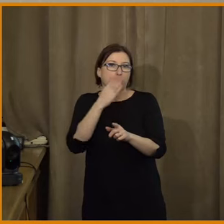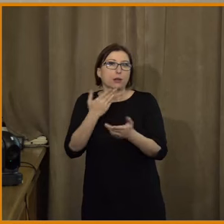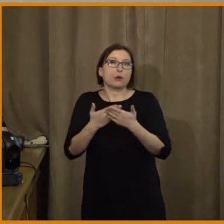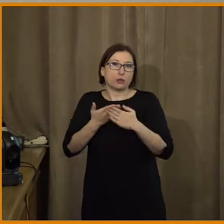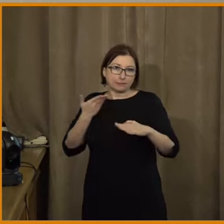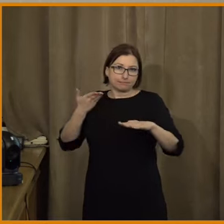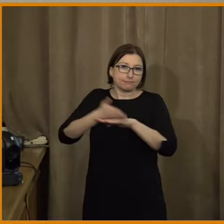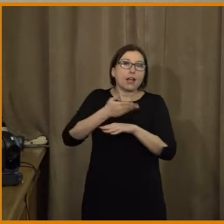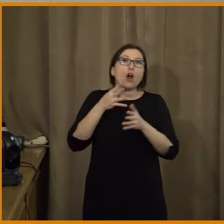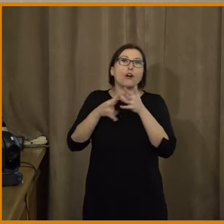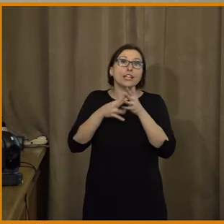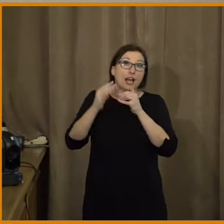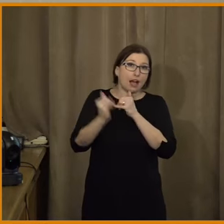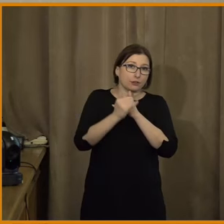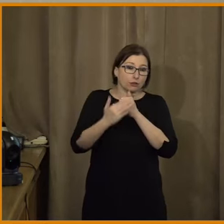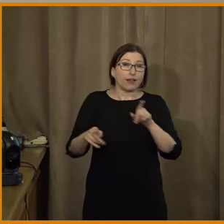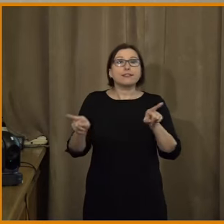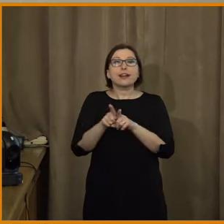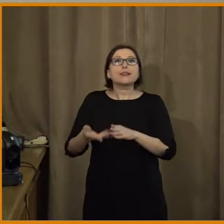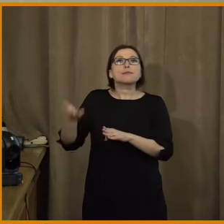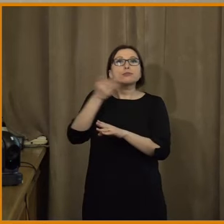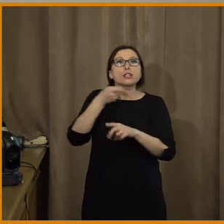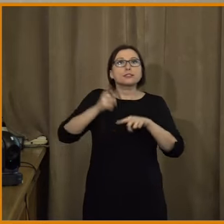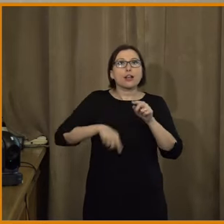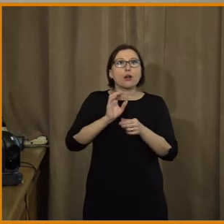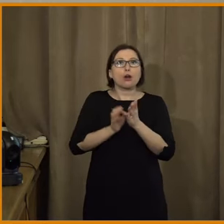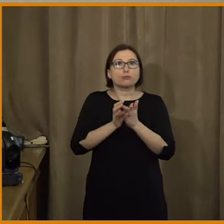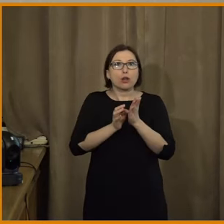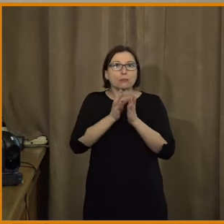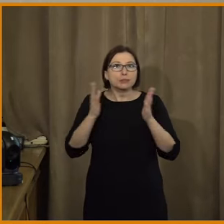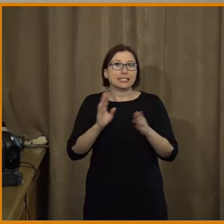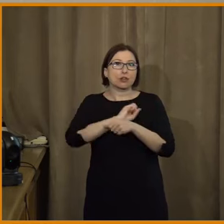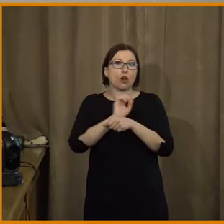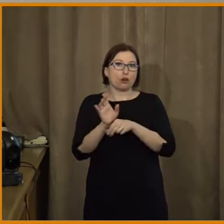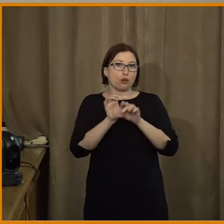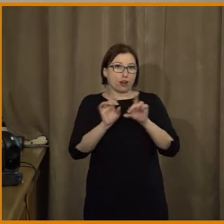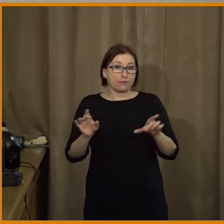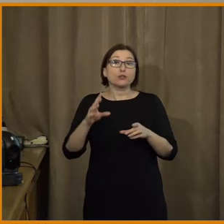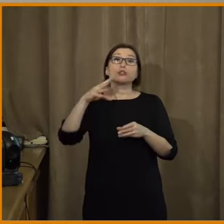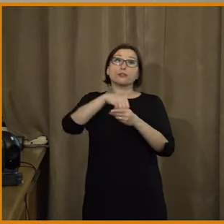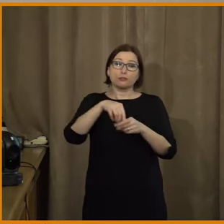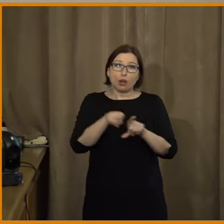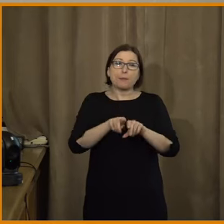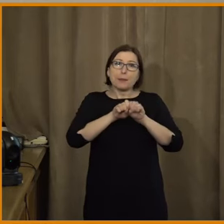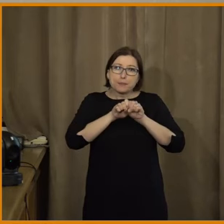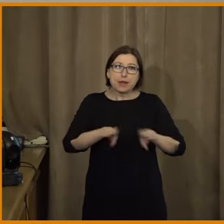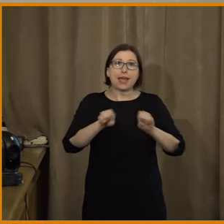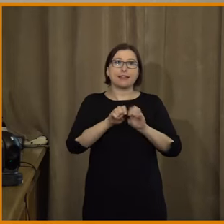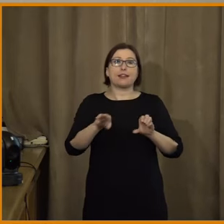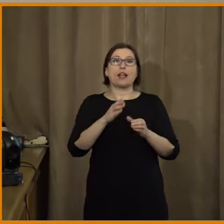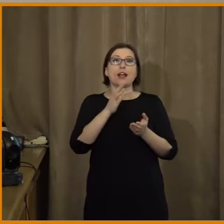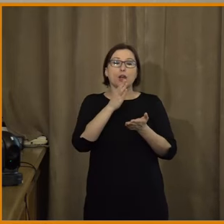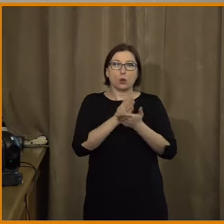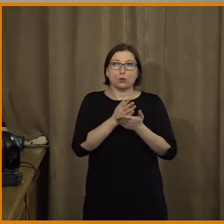Potom v době covidu, samozřejmě, to byla první doba, kdy začaly i ta média sociální a